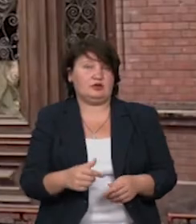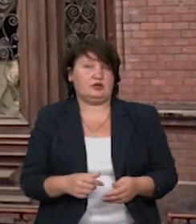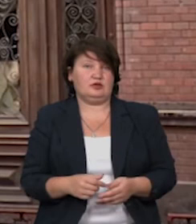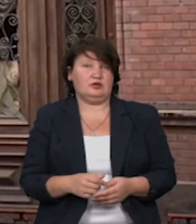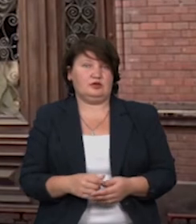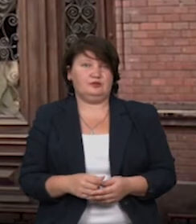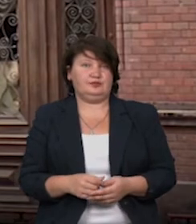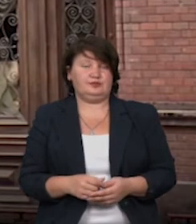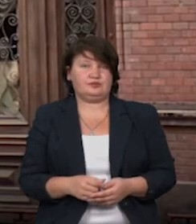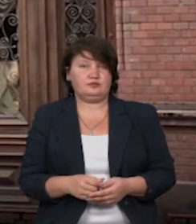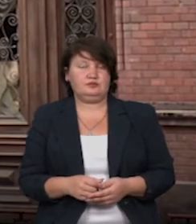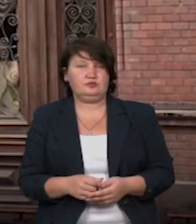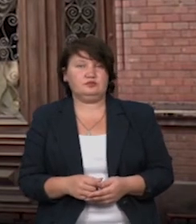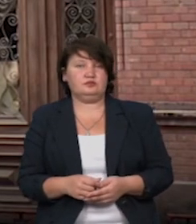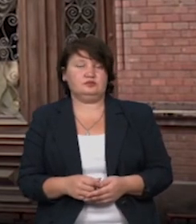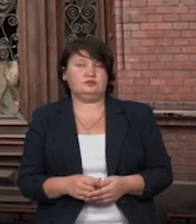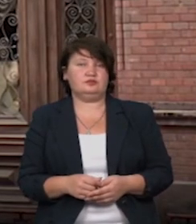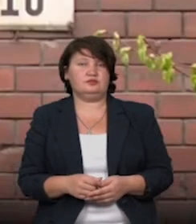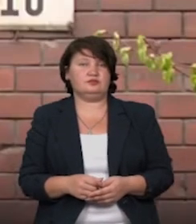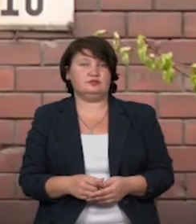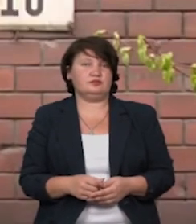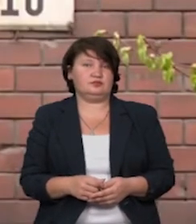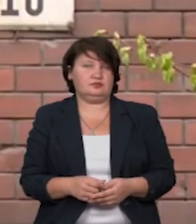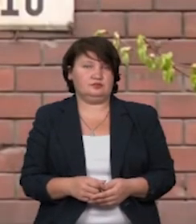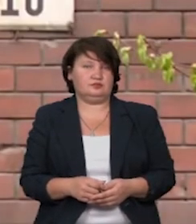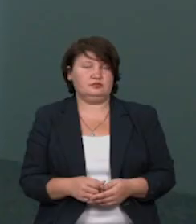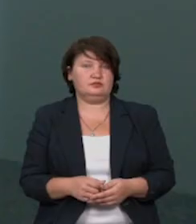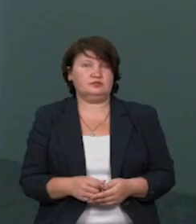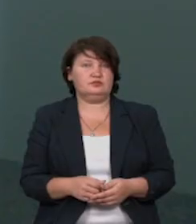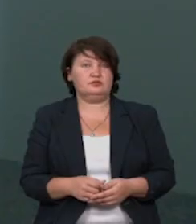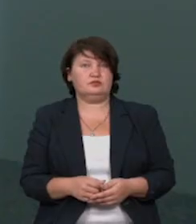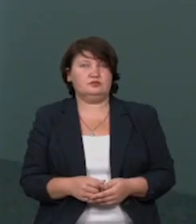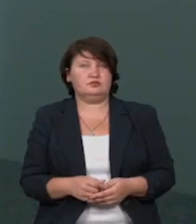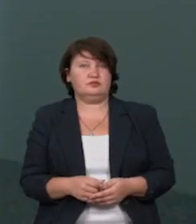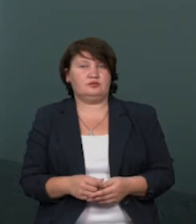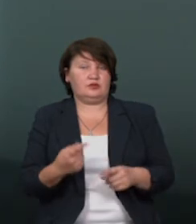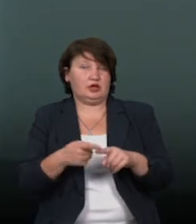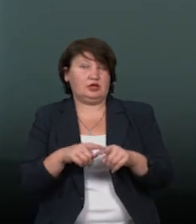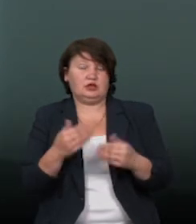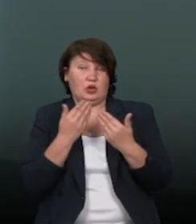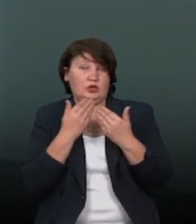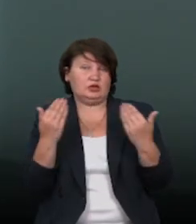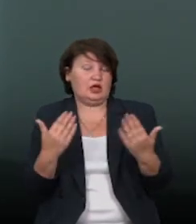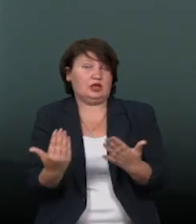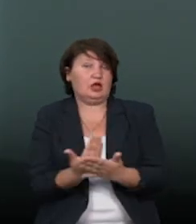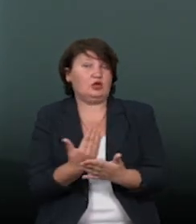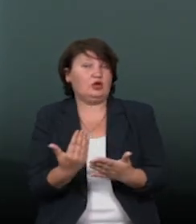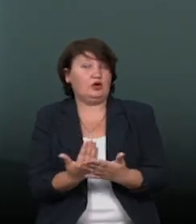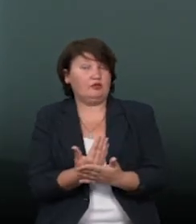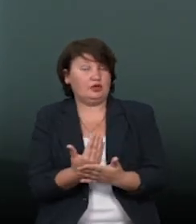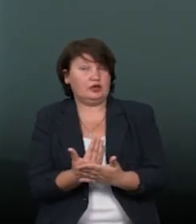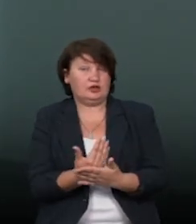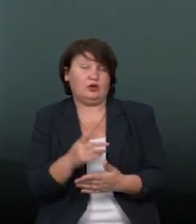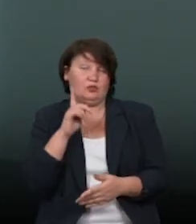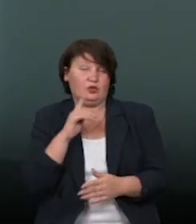Самарський, Назар Вінтонюк, новини на Суспільному, Івана Франківськ. Ну, і це остання інформація у цьому випуску.